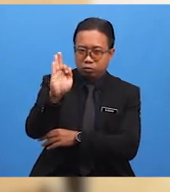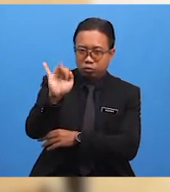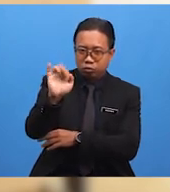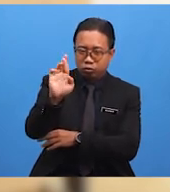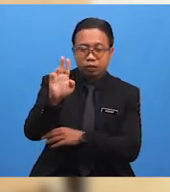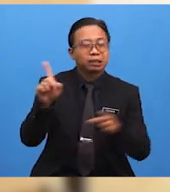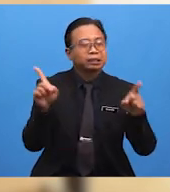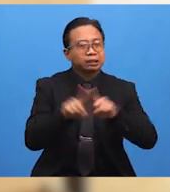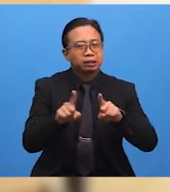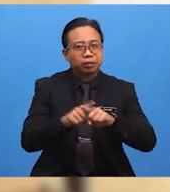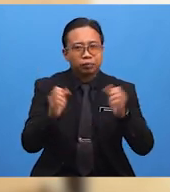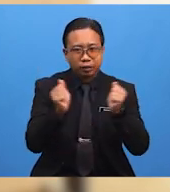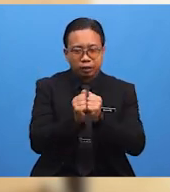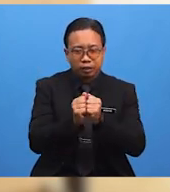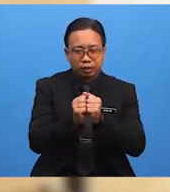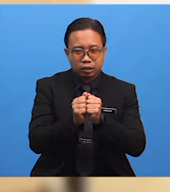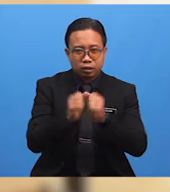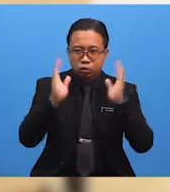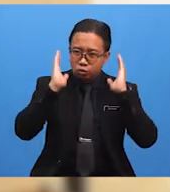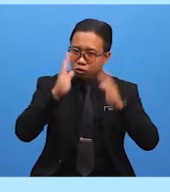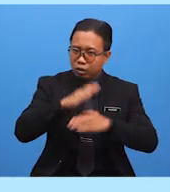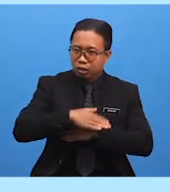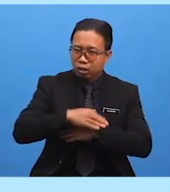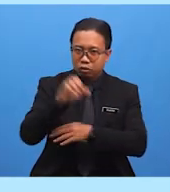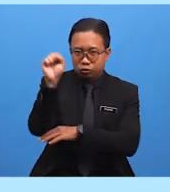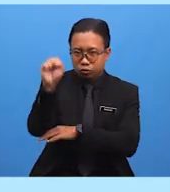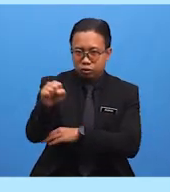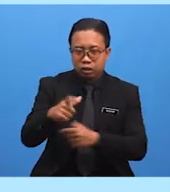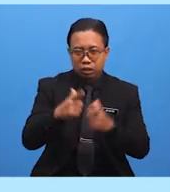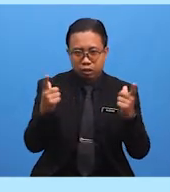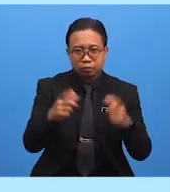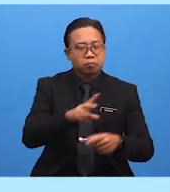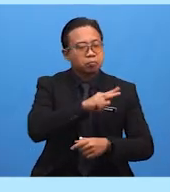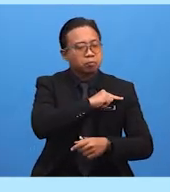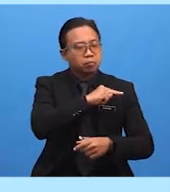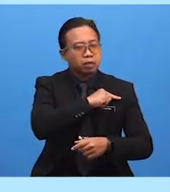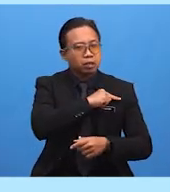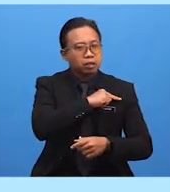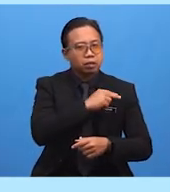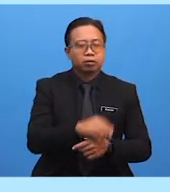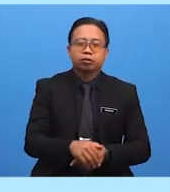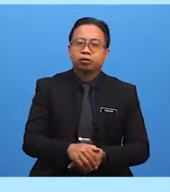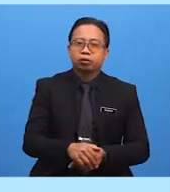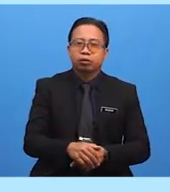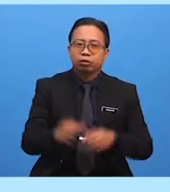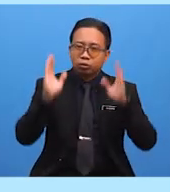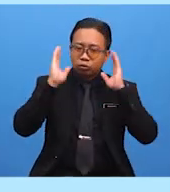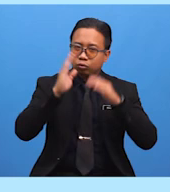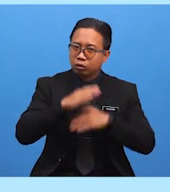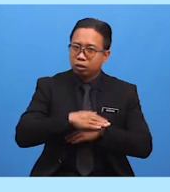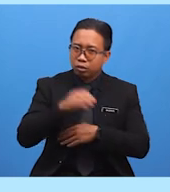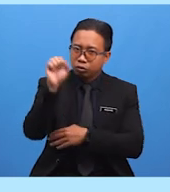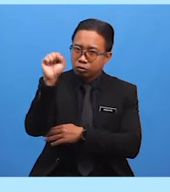seperti solat sunat yang lain Niat solat sunat musafir ialah